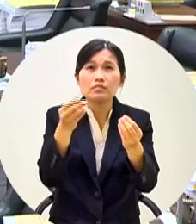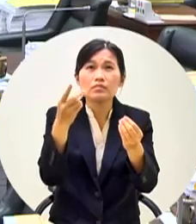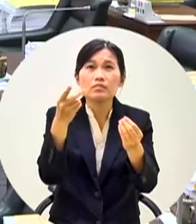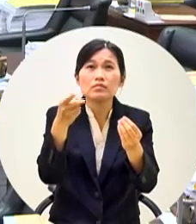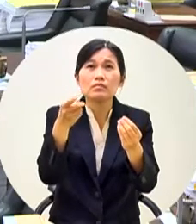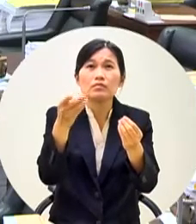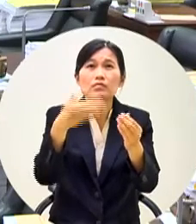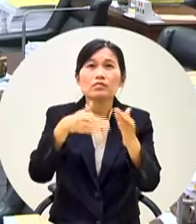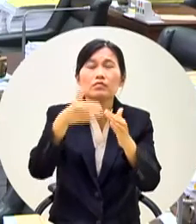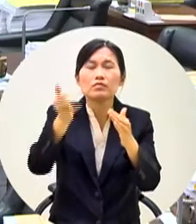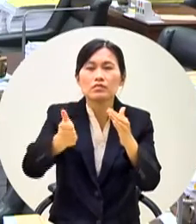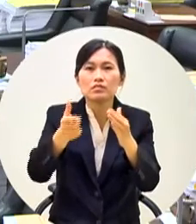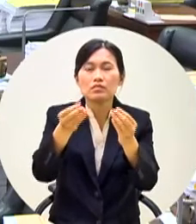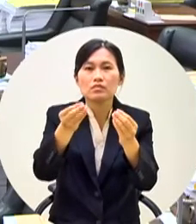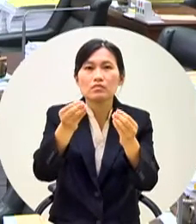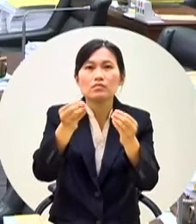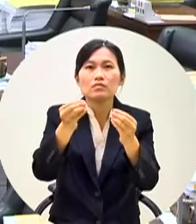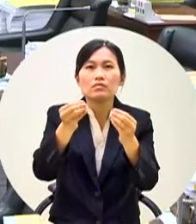長的沒有嗎